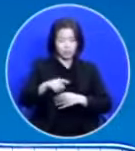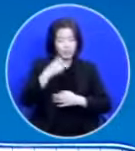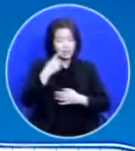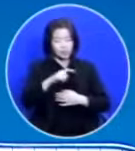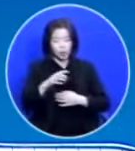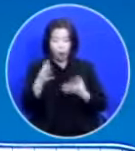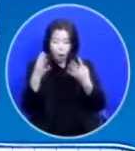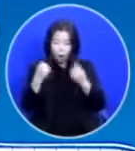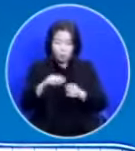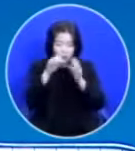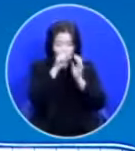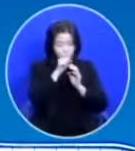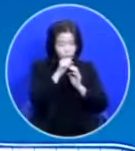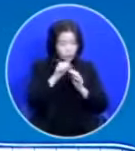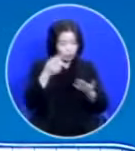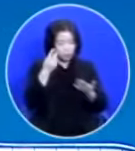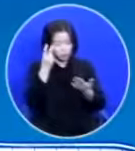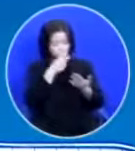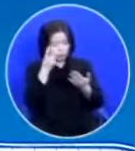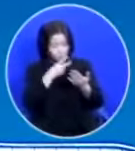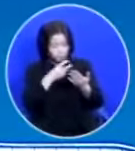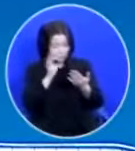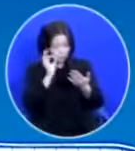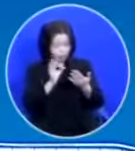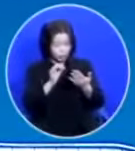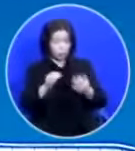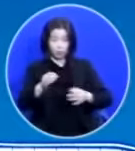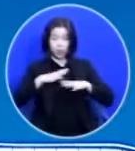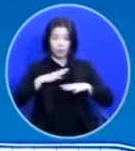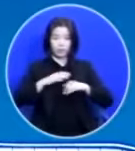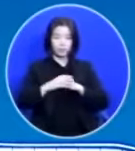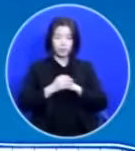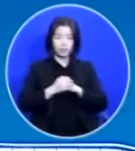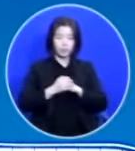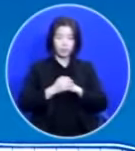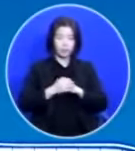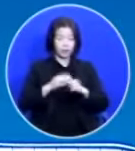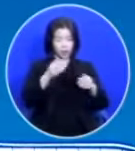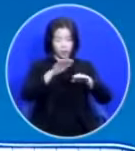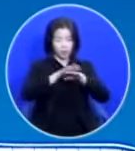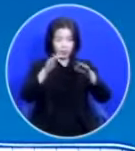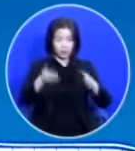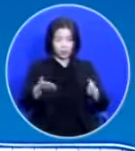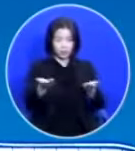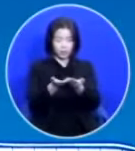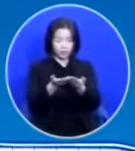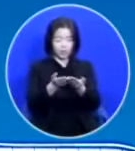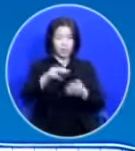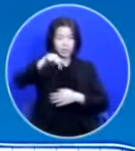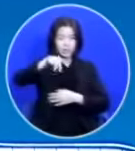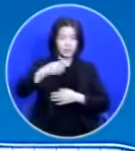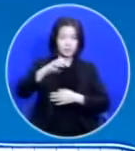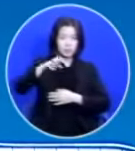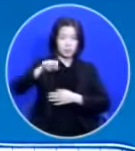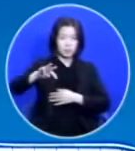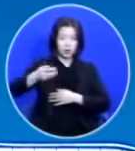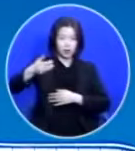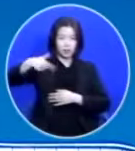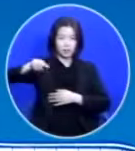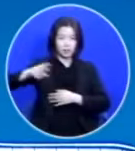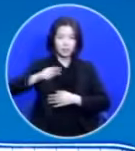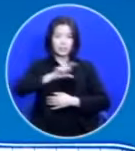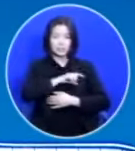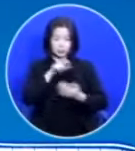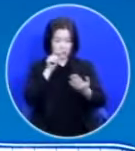정도 좋은 금인가 하는 것을 보니까 깜짝 놀랐어요 그 금덩어리에 스펄전이라고 쓰여져 있는 거예요